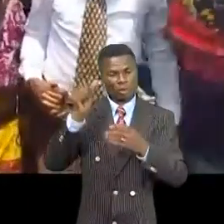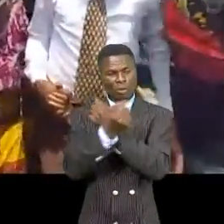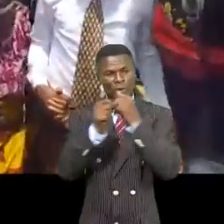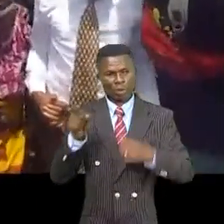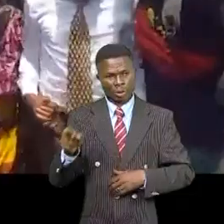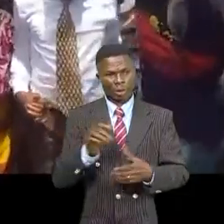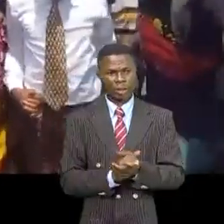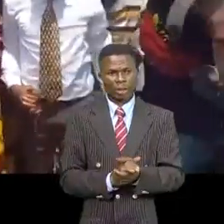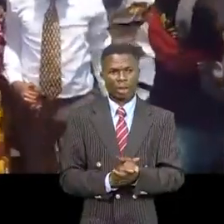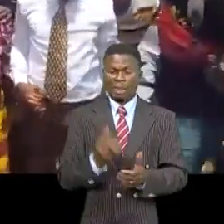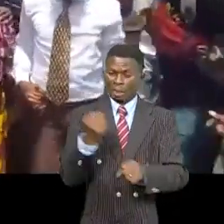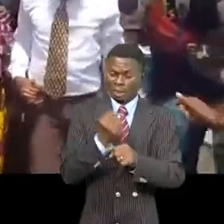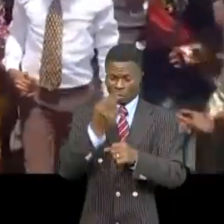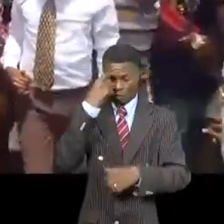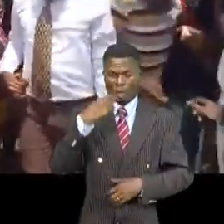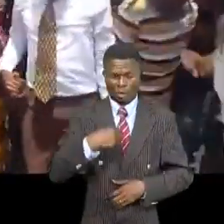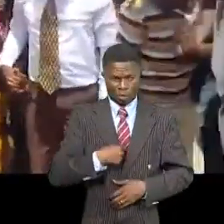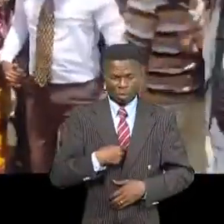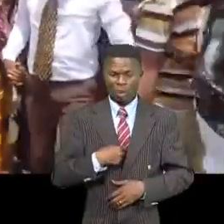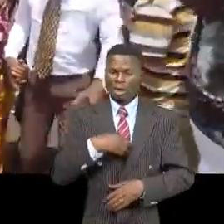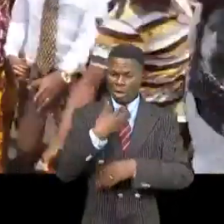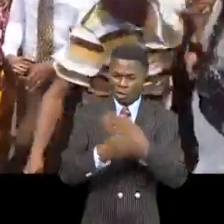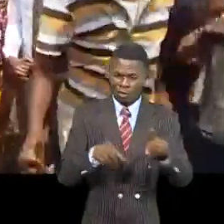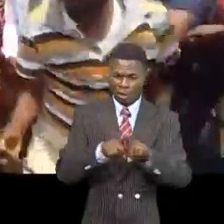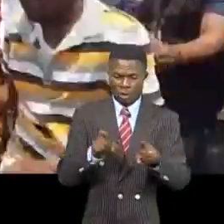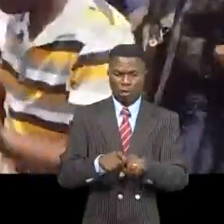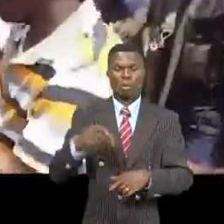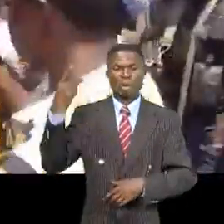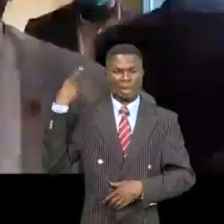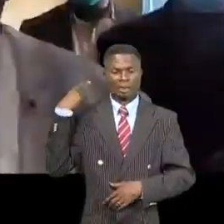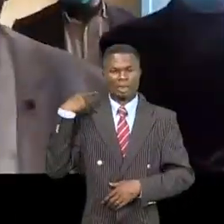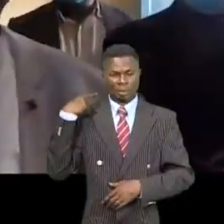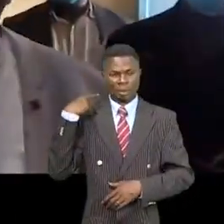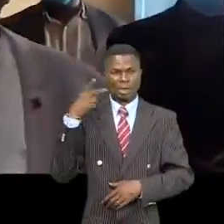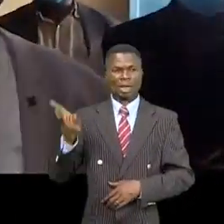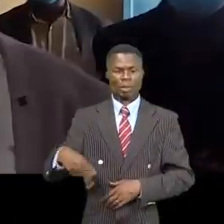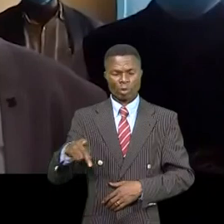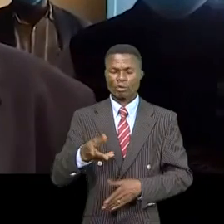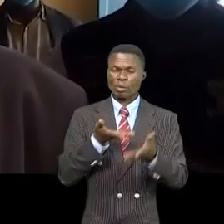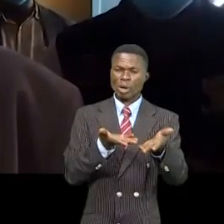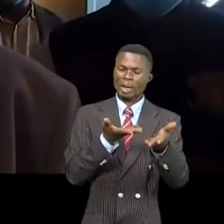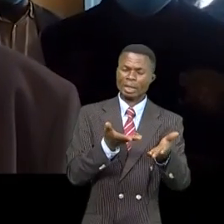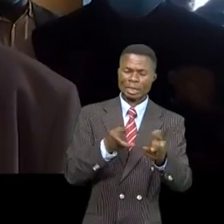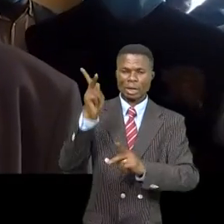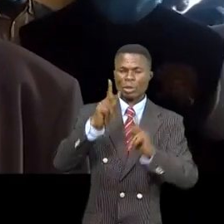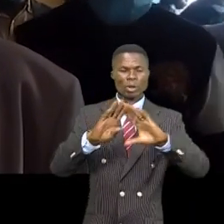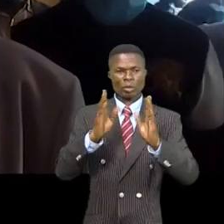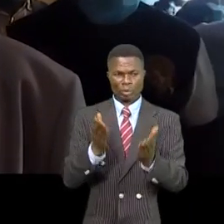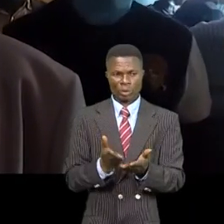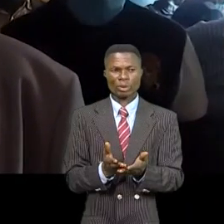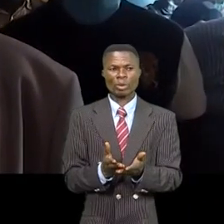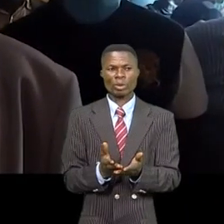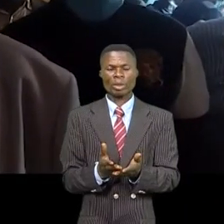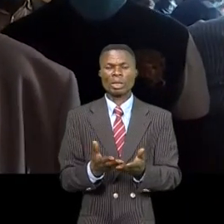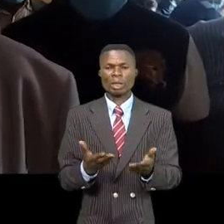Moi, mon travail c'est d'agir en tant qu'élice de Bandaluma. Le reste, c'est Dieu qui a compris sa